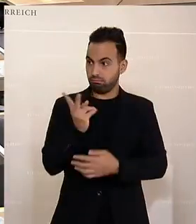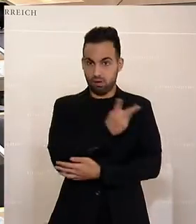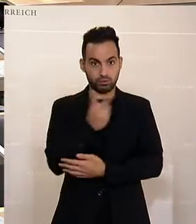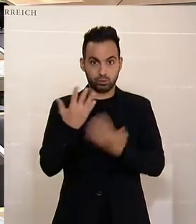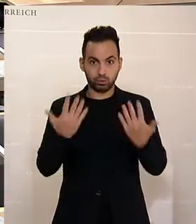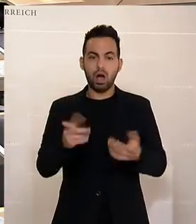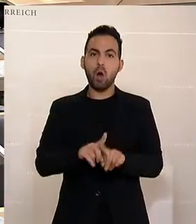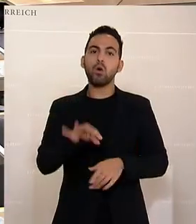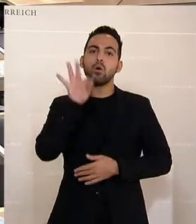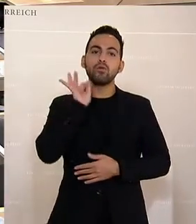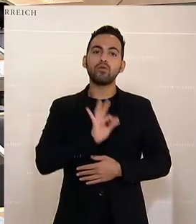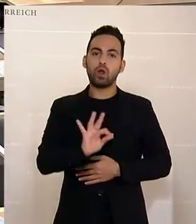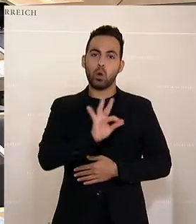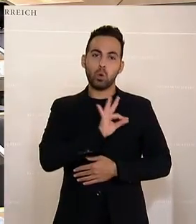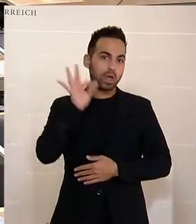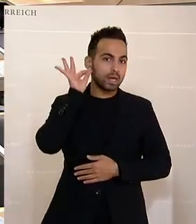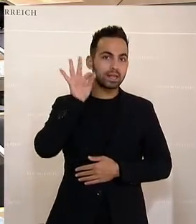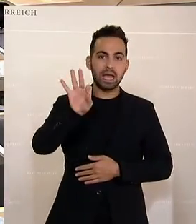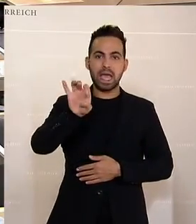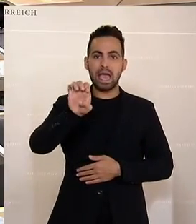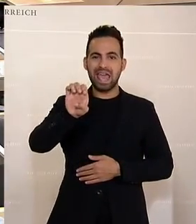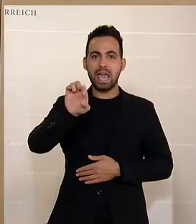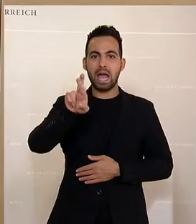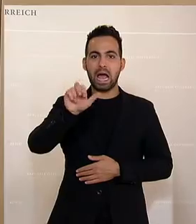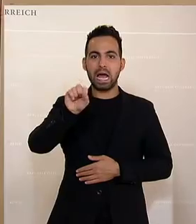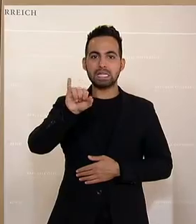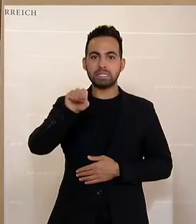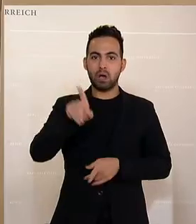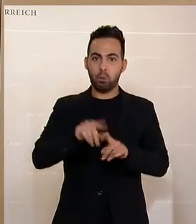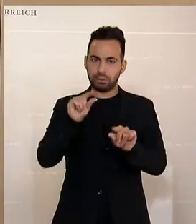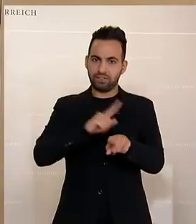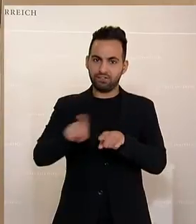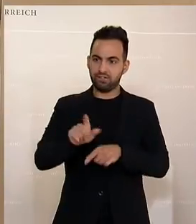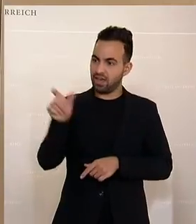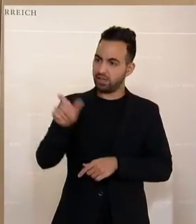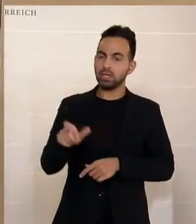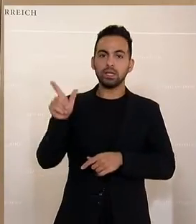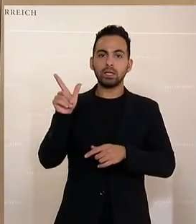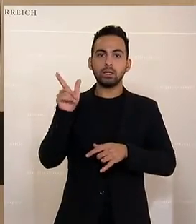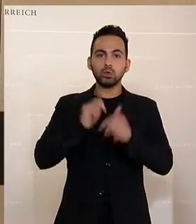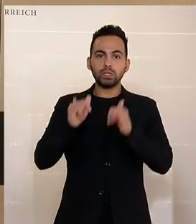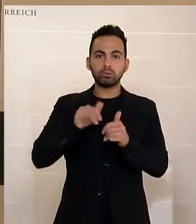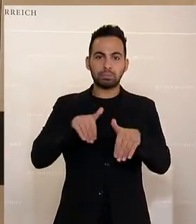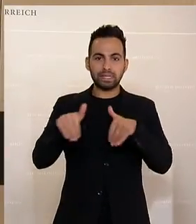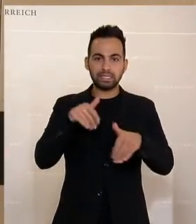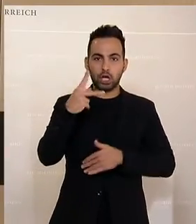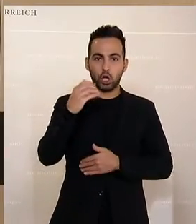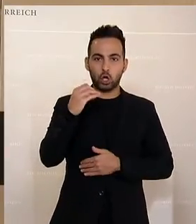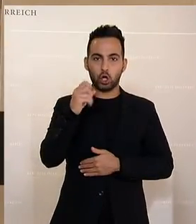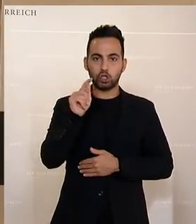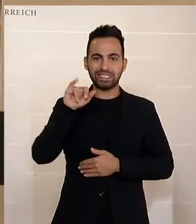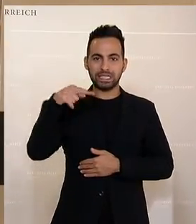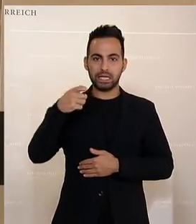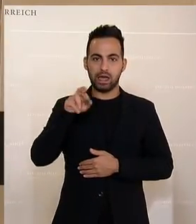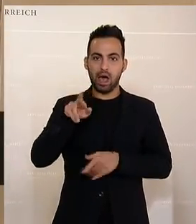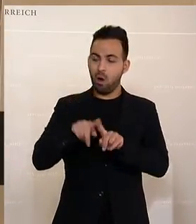Auch mir, Frau Kollegin Ehrersim, geht die Frau Ministerin Köstinger ab, sie ist auch eine, die Schuld daran trägt, welches Bild wir da nach außen transportieren. Ich